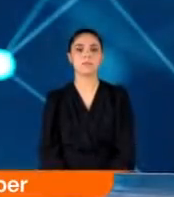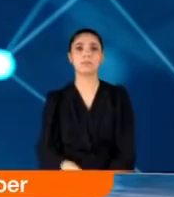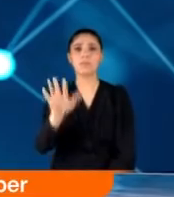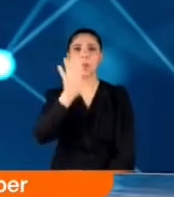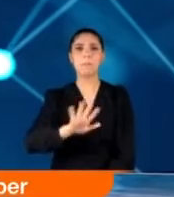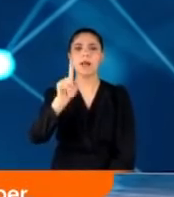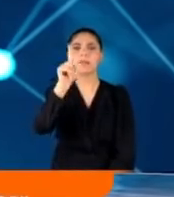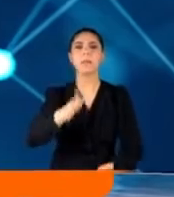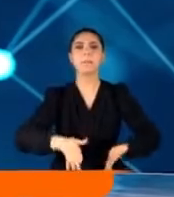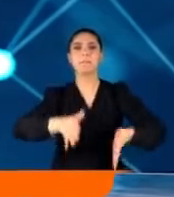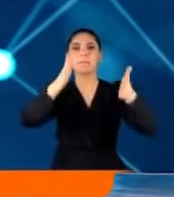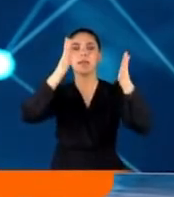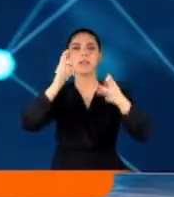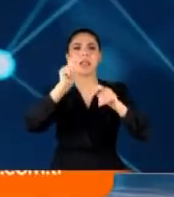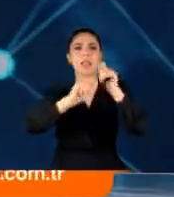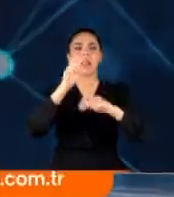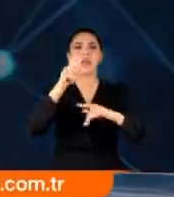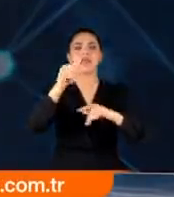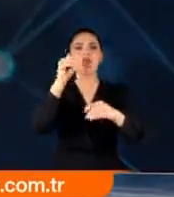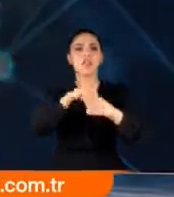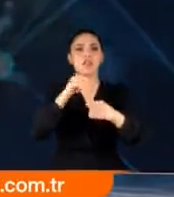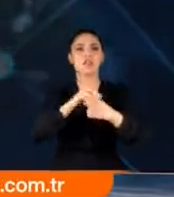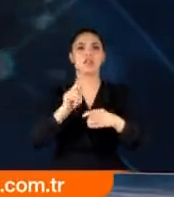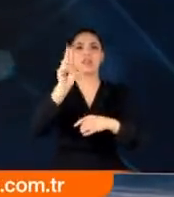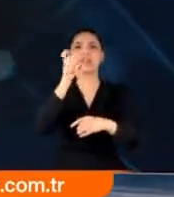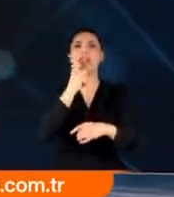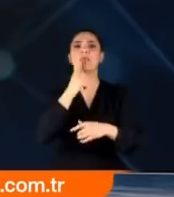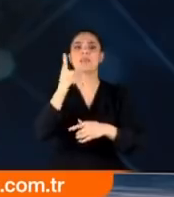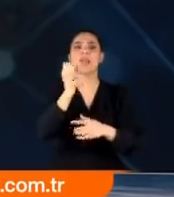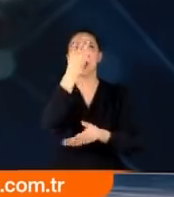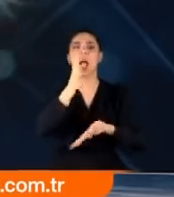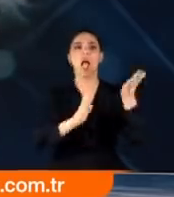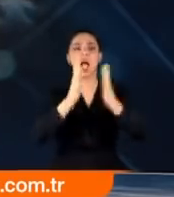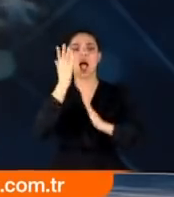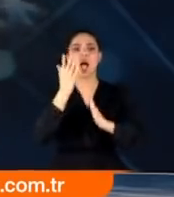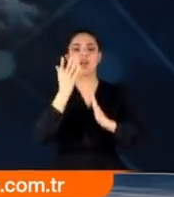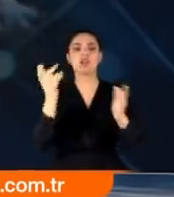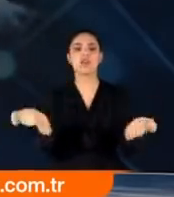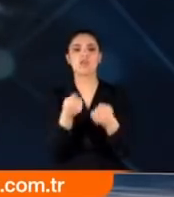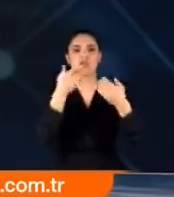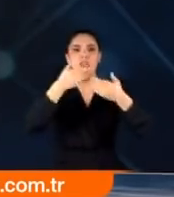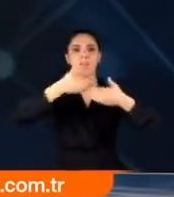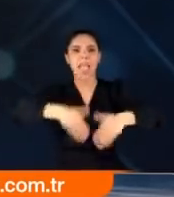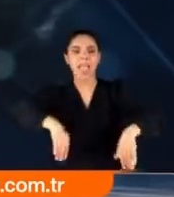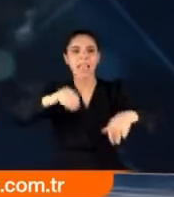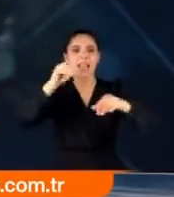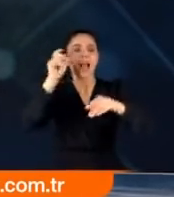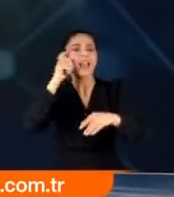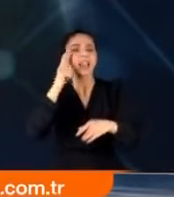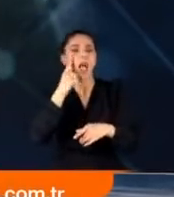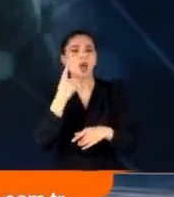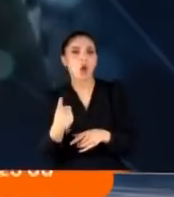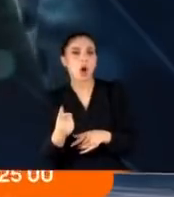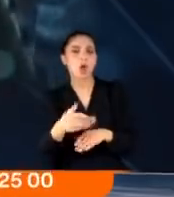Maltepe'de bir binanın inşaatı sırasında 70 yıllık bir ağaç çalışmayı engelliyor diye